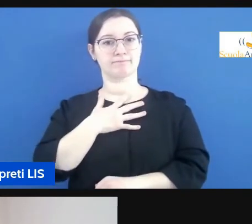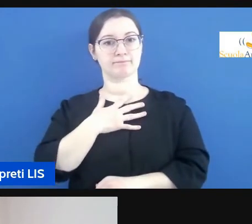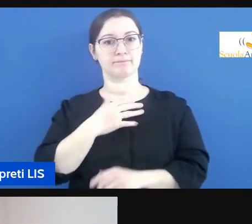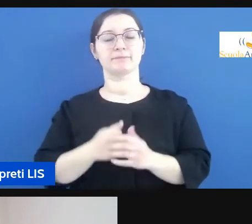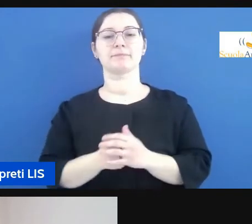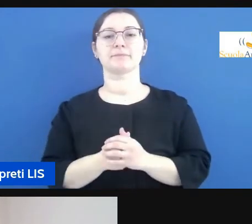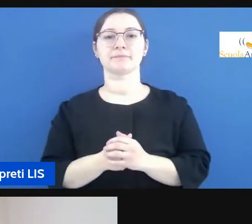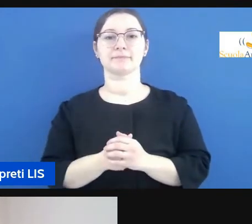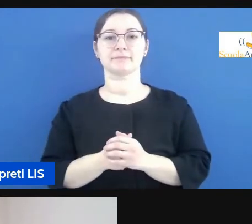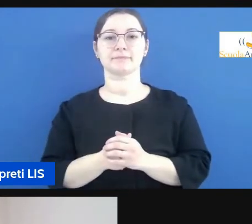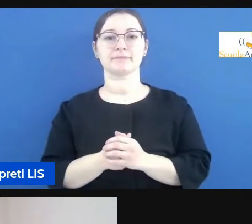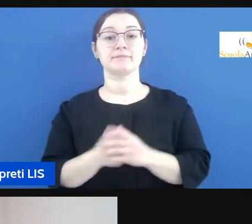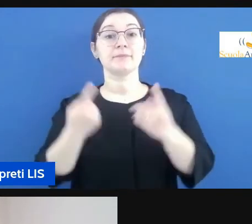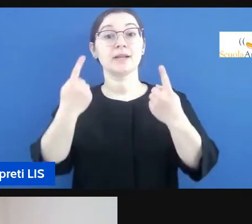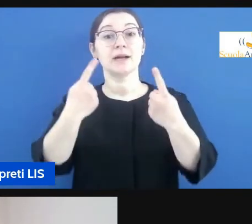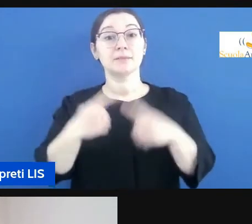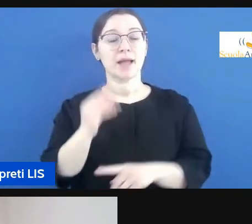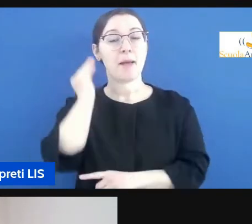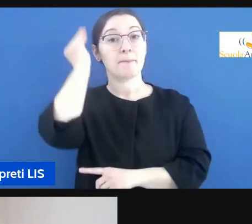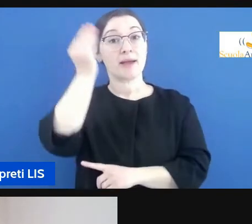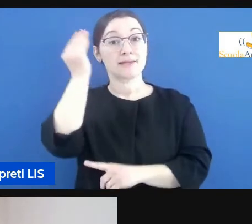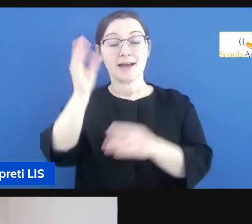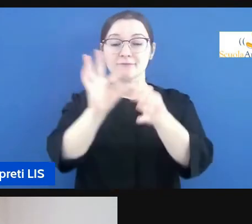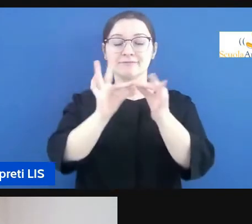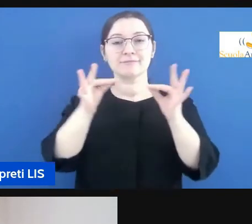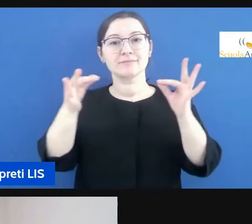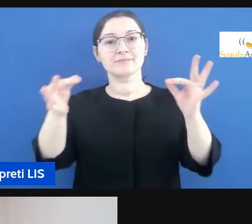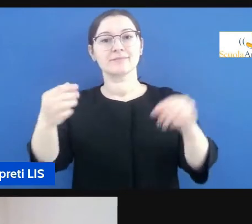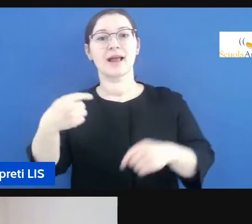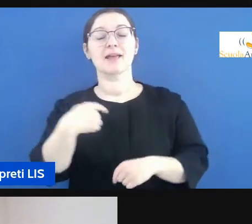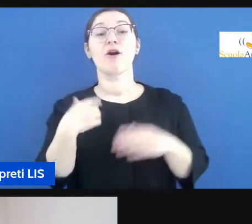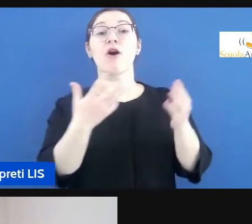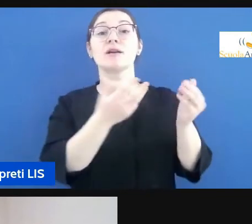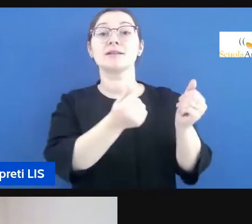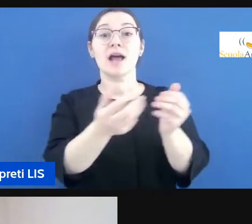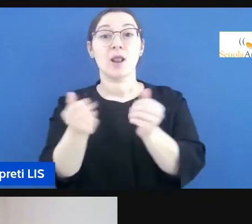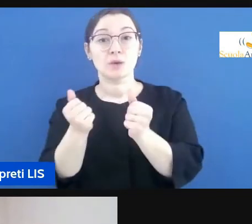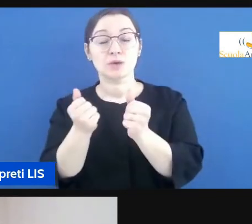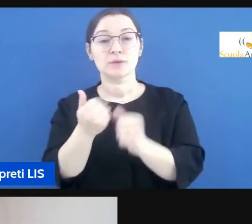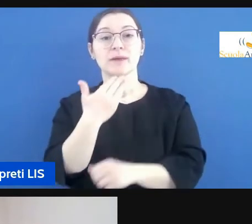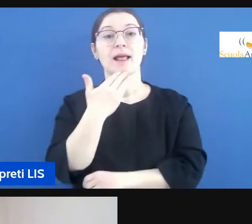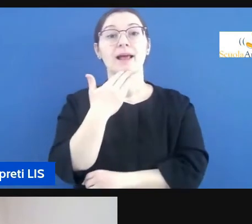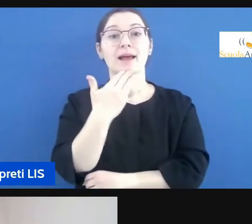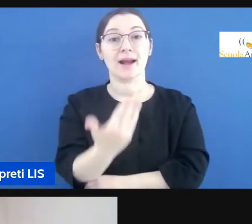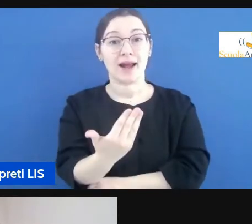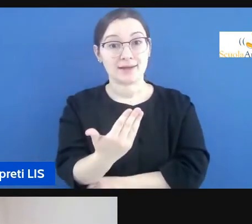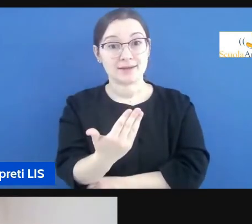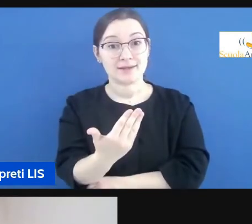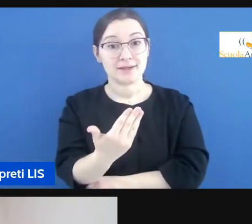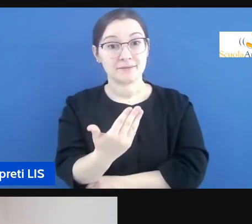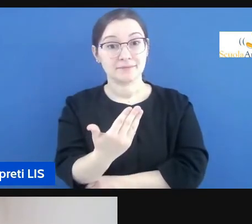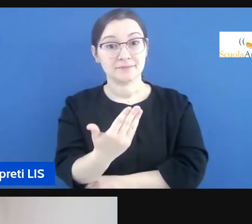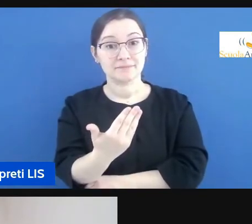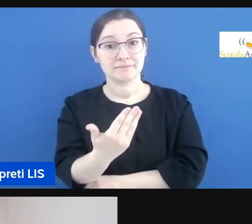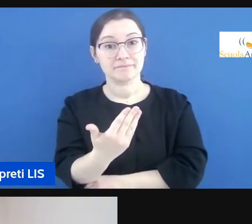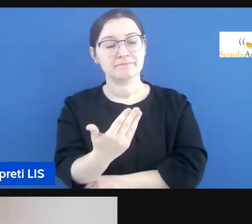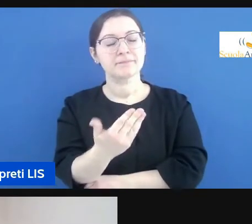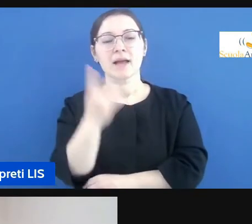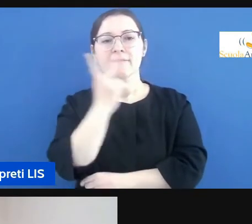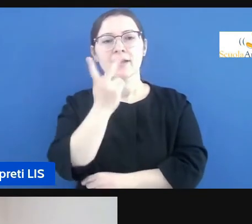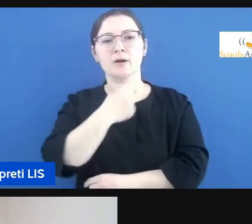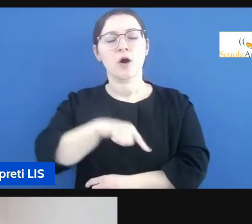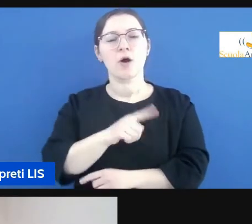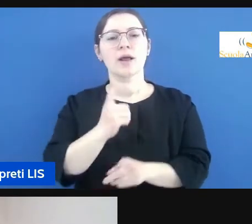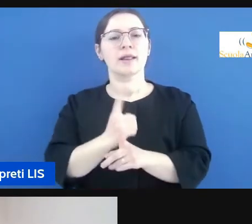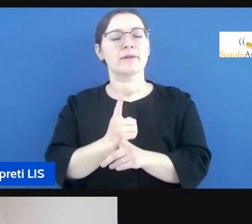ed è con questo pensiero che io vi saluto e vi ringrazio con l'idea che ogni azione che noi facciamo